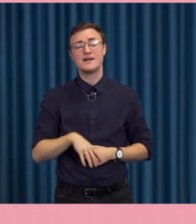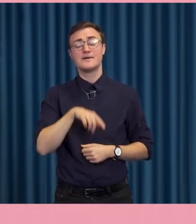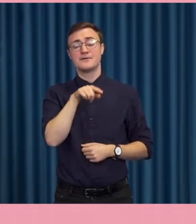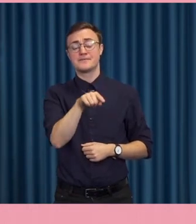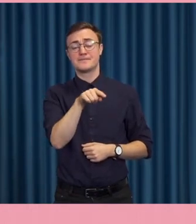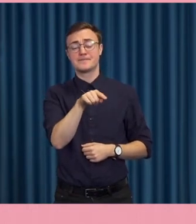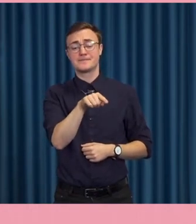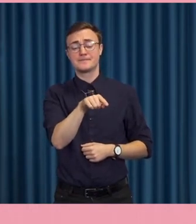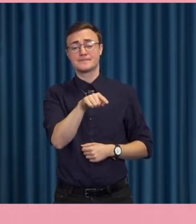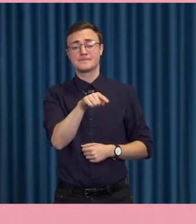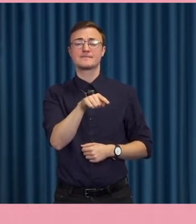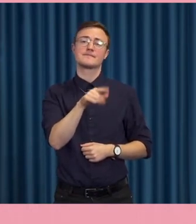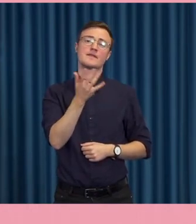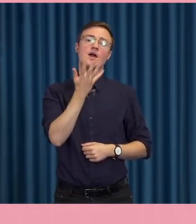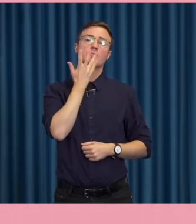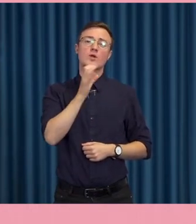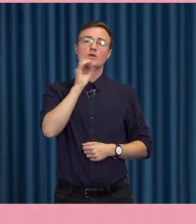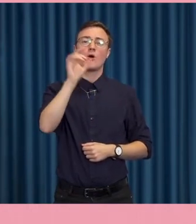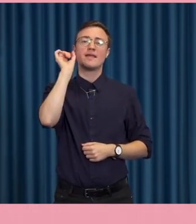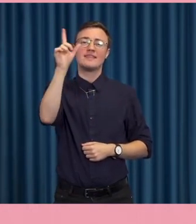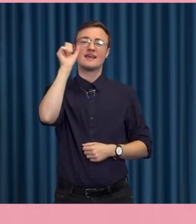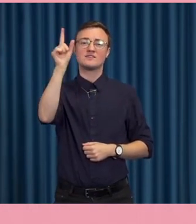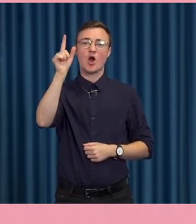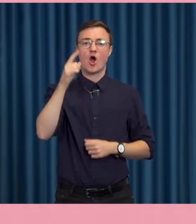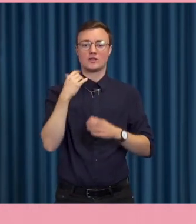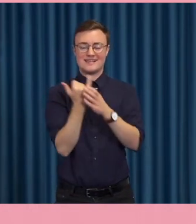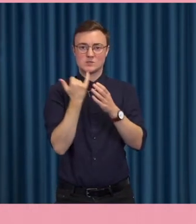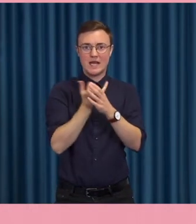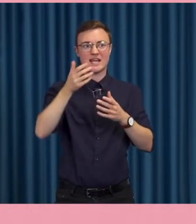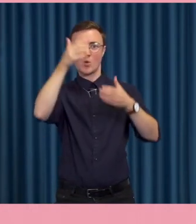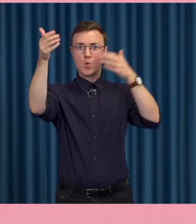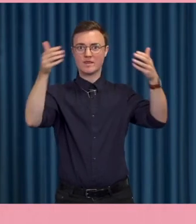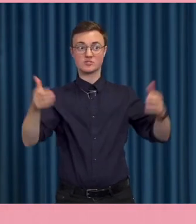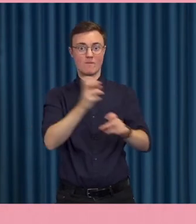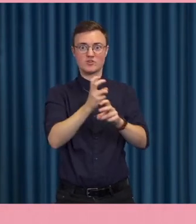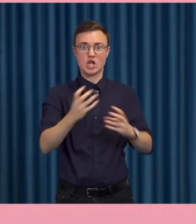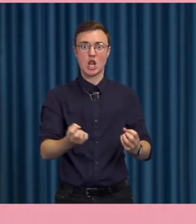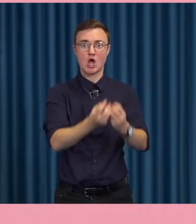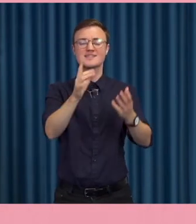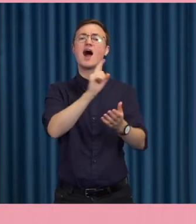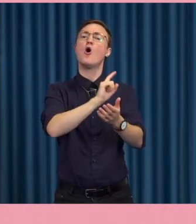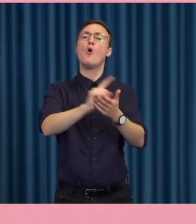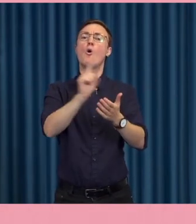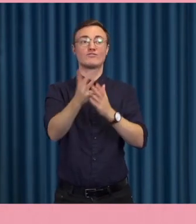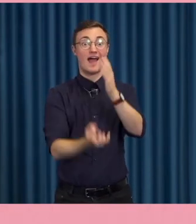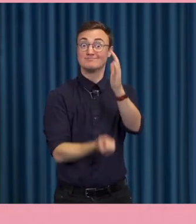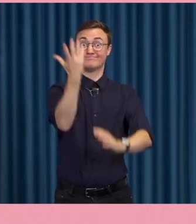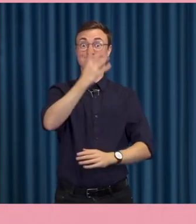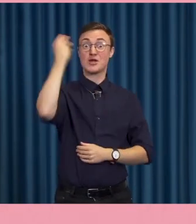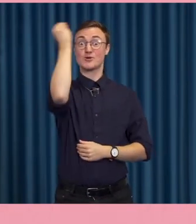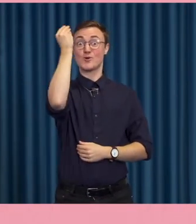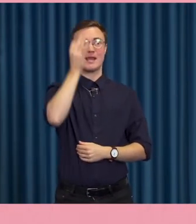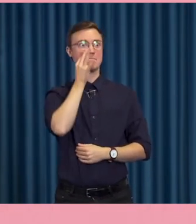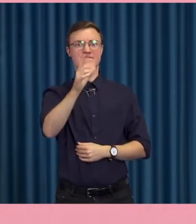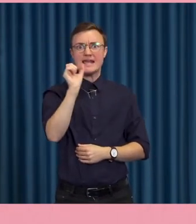att när man pratar just om digitalt utanförskap och försöker lösa det då blir det ofta med en kurs om man tänker ganska snabbt jag har digital